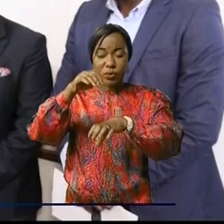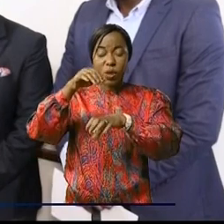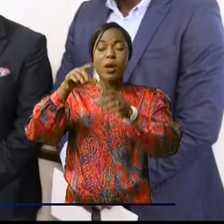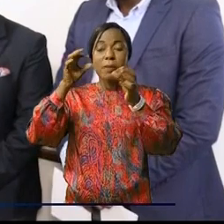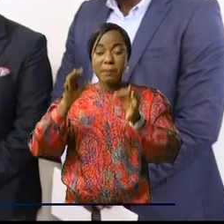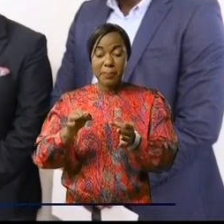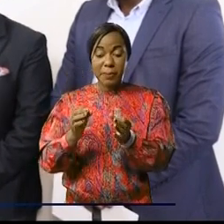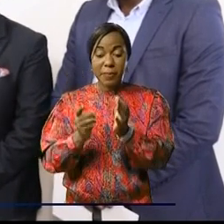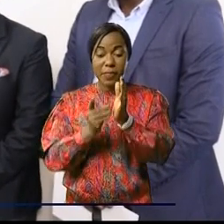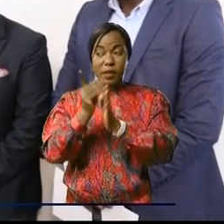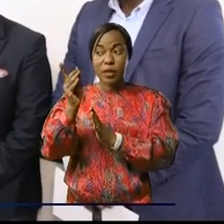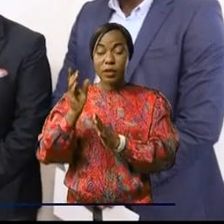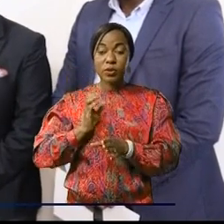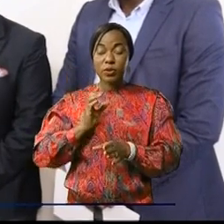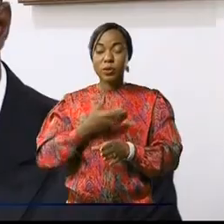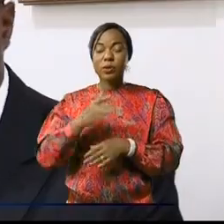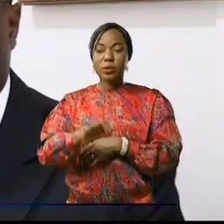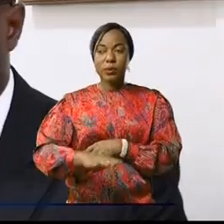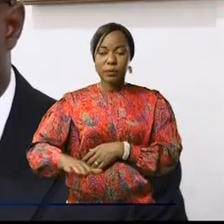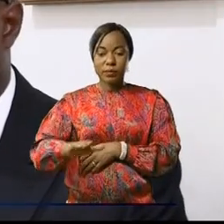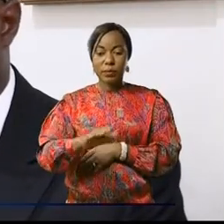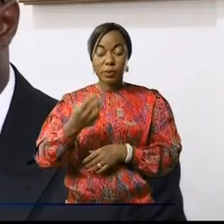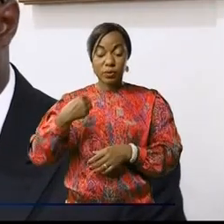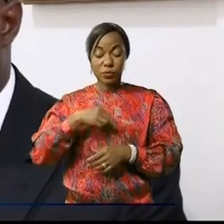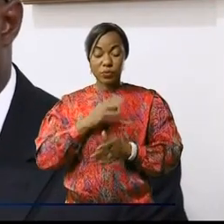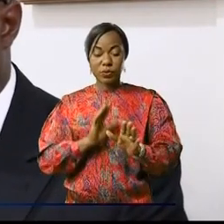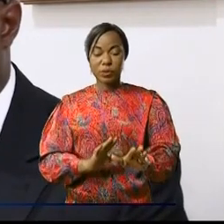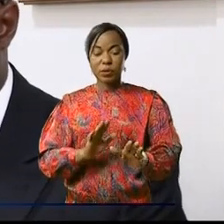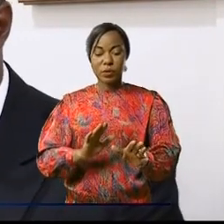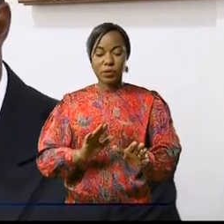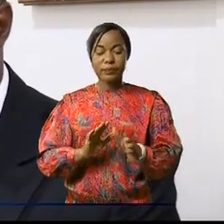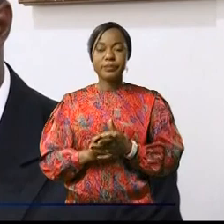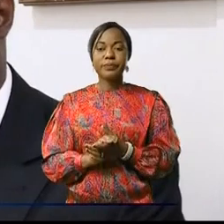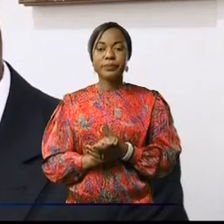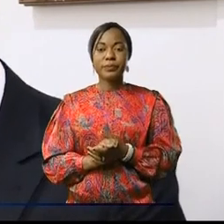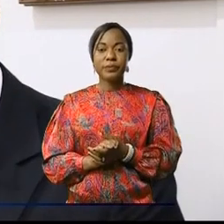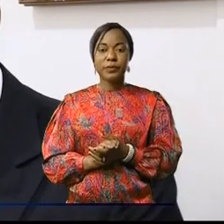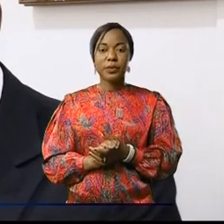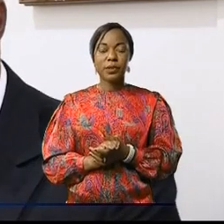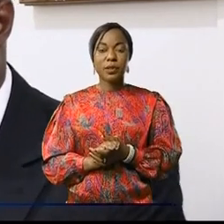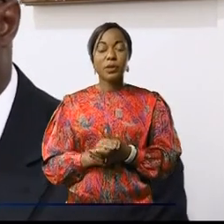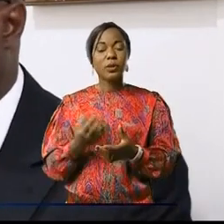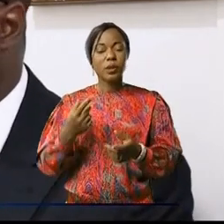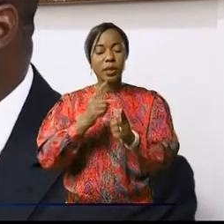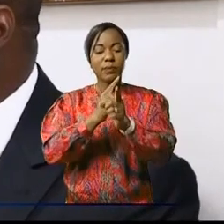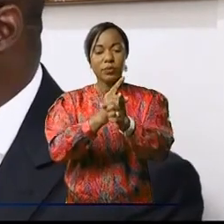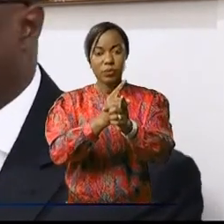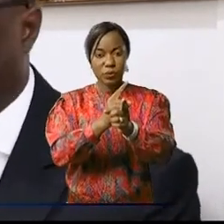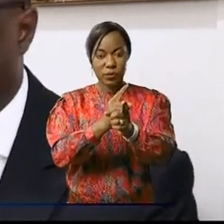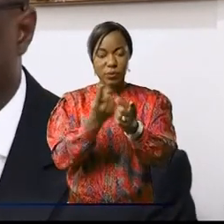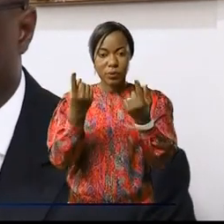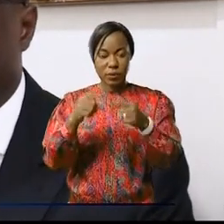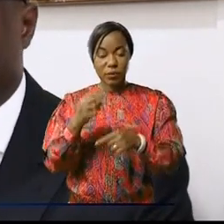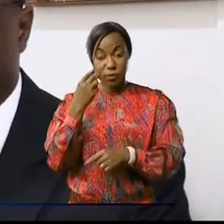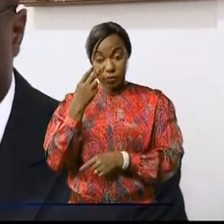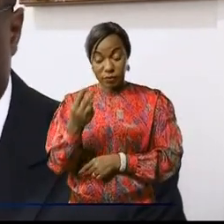de notre très cher Congo. Nous attendons juste de la protection quand cela se